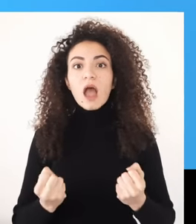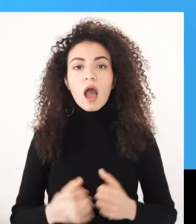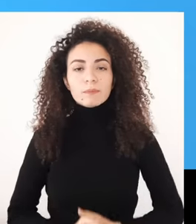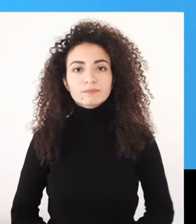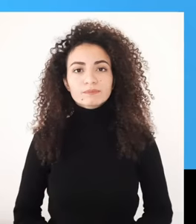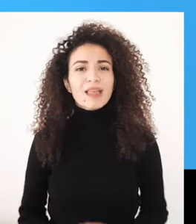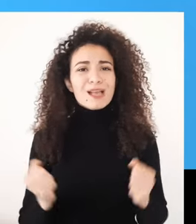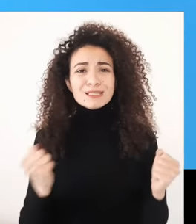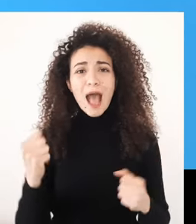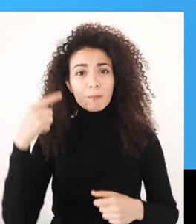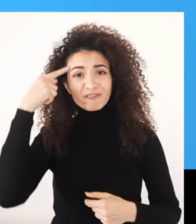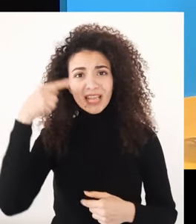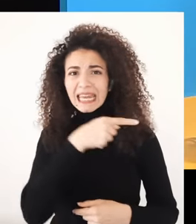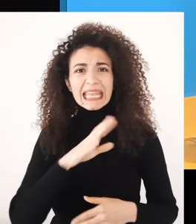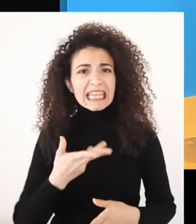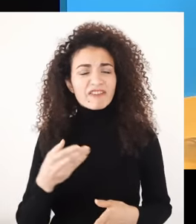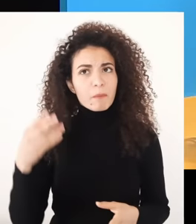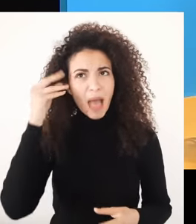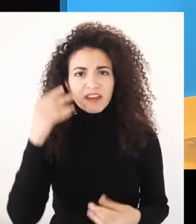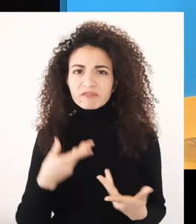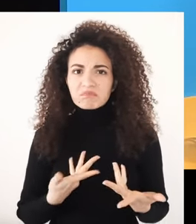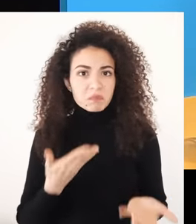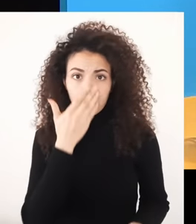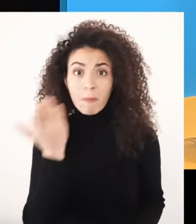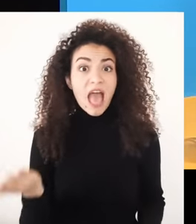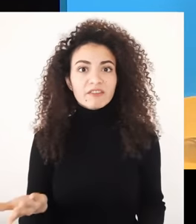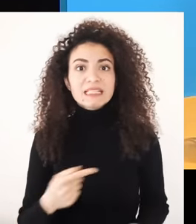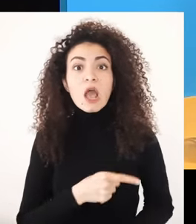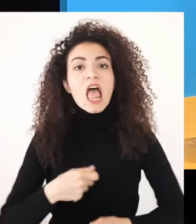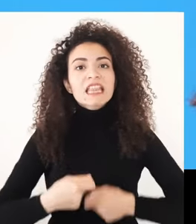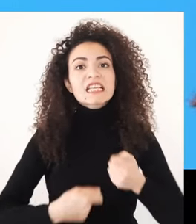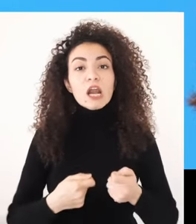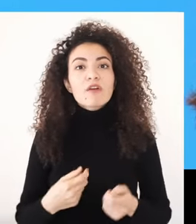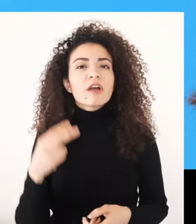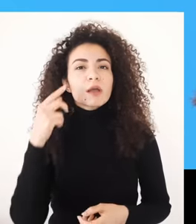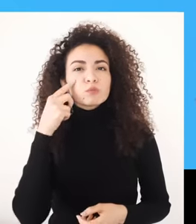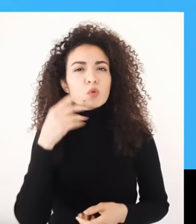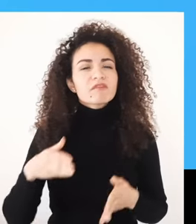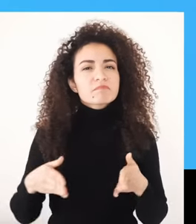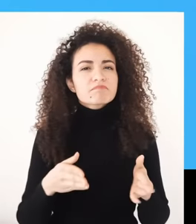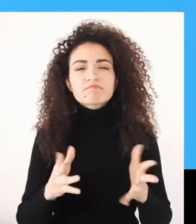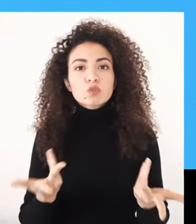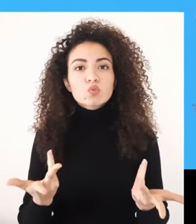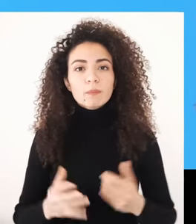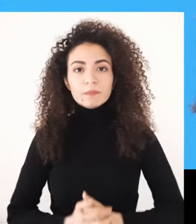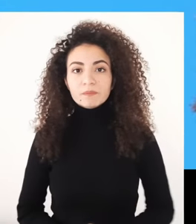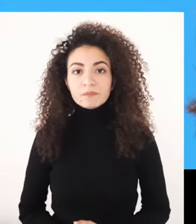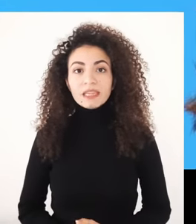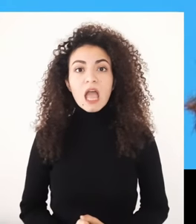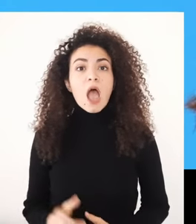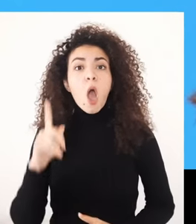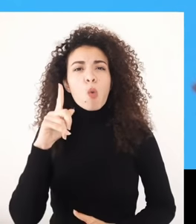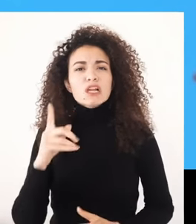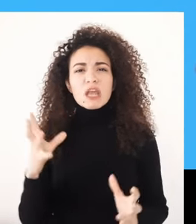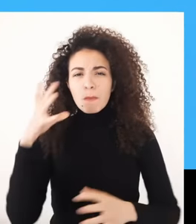شو بيفكر أو بيشعر الشخص بس تصرفاته ممكن تعطينا دليل يعني ممكن القول إنه بأول